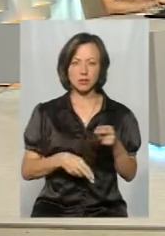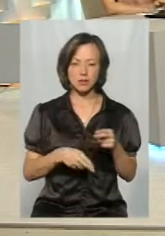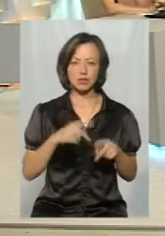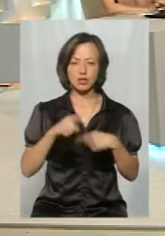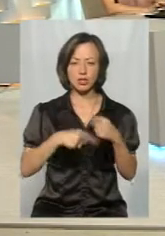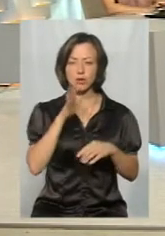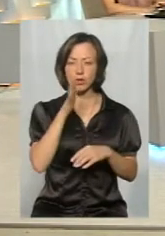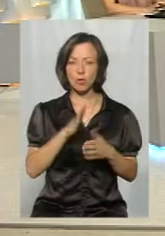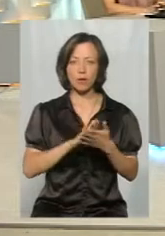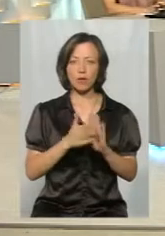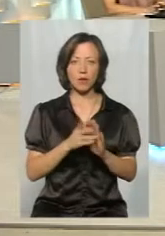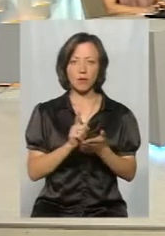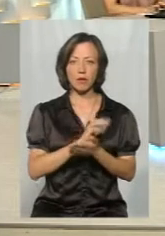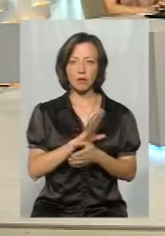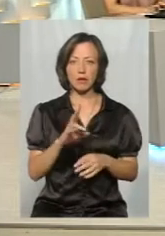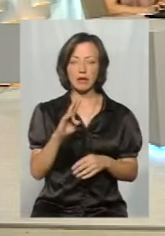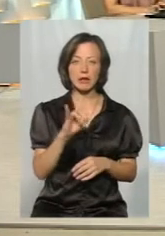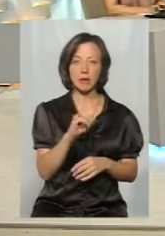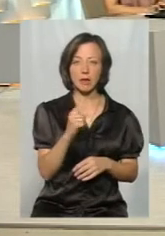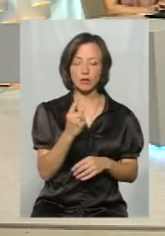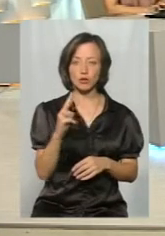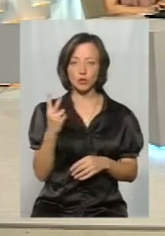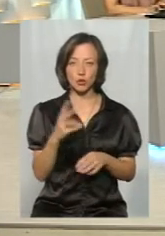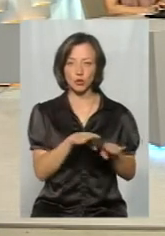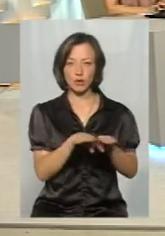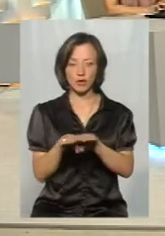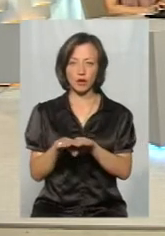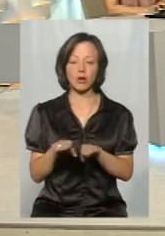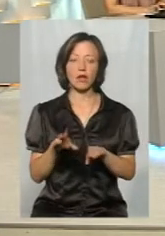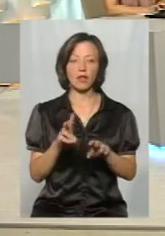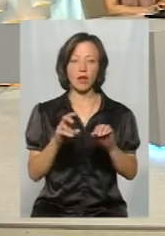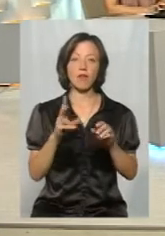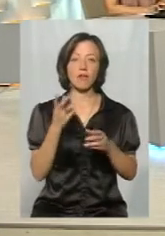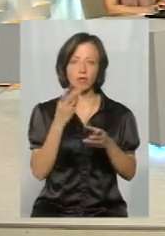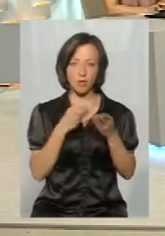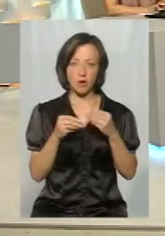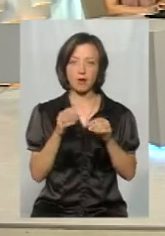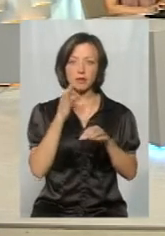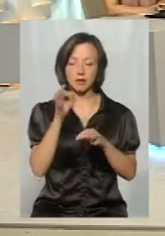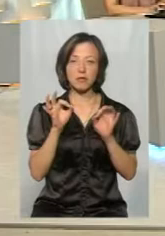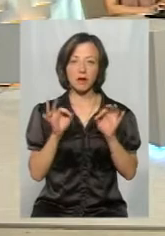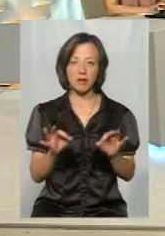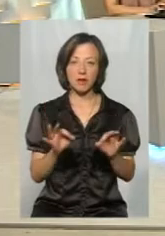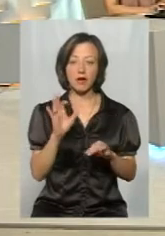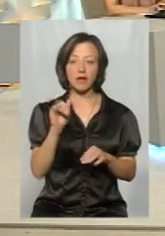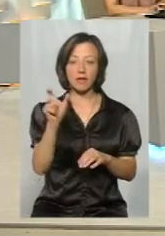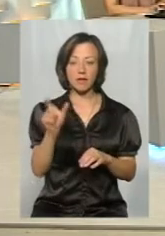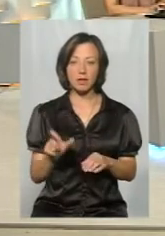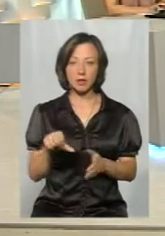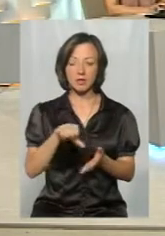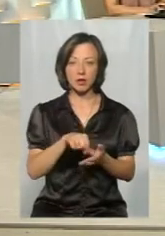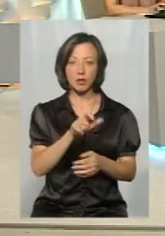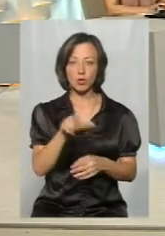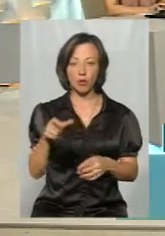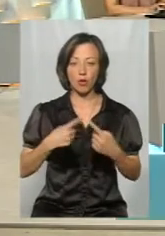через 5 років положення, не повинно бути ні першого, ні другого цього. Формально сказано правду. Він представлений людьми і